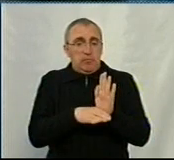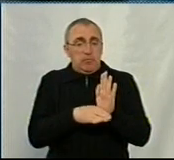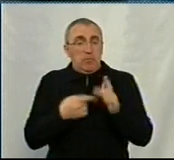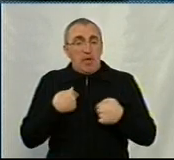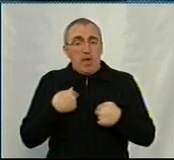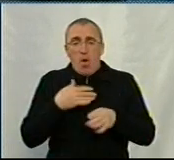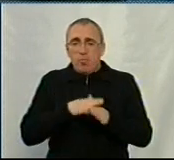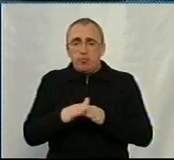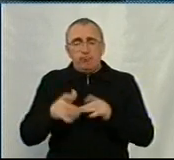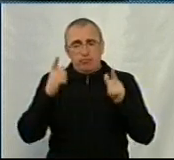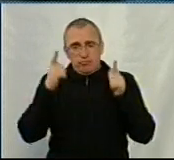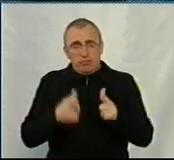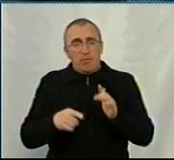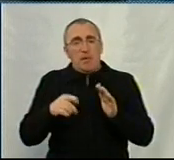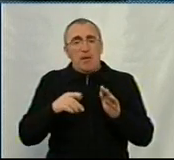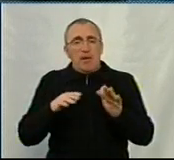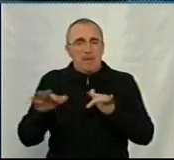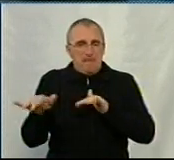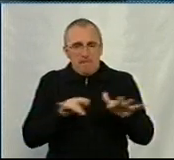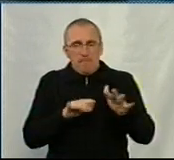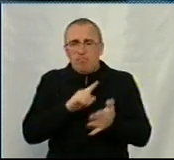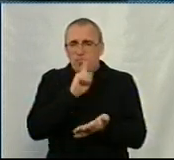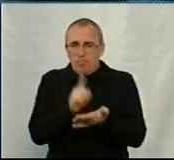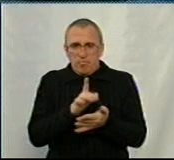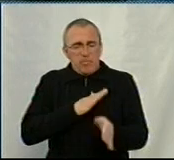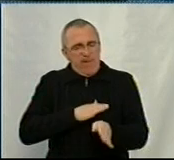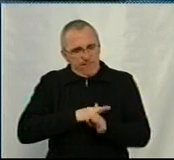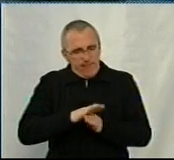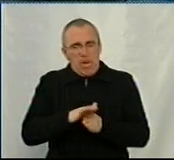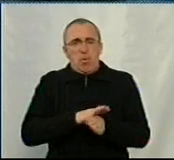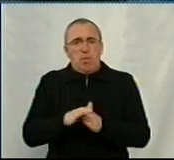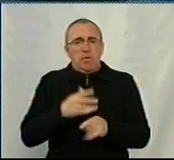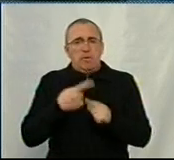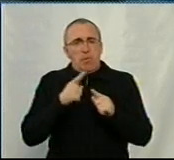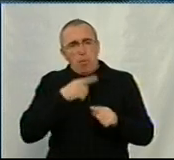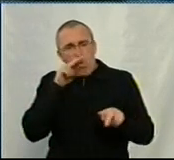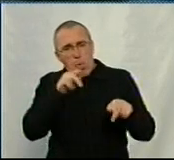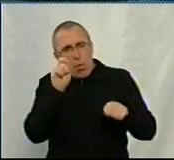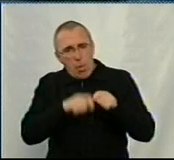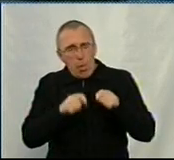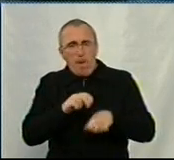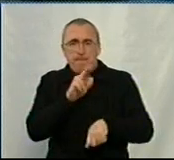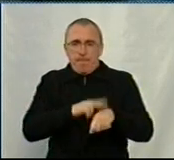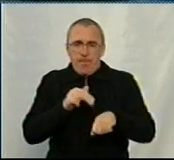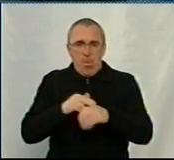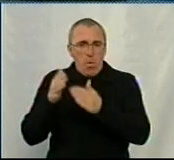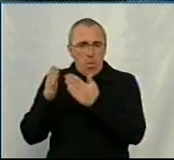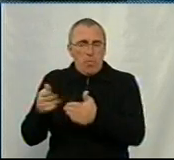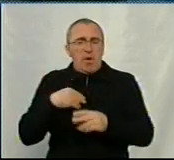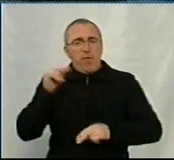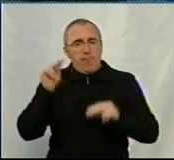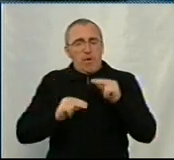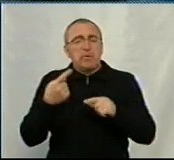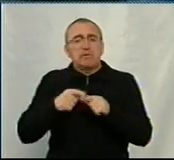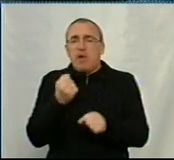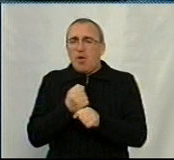Тому я абсолютно згоден, що міри повинні бути, вони повинні виконуватись. Це повинно контролюватись національною поліцією. Я вважаю, що